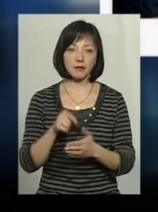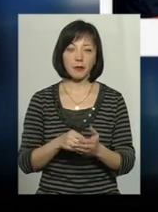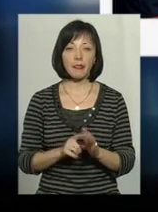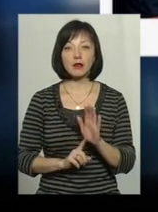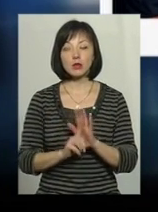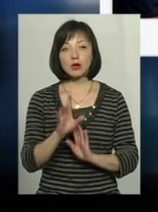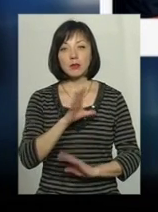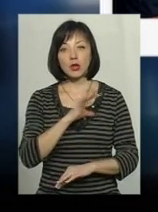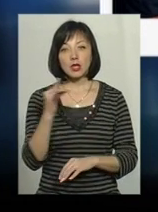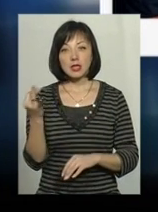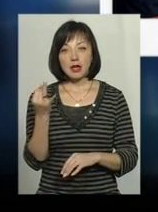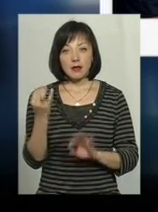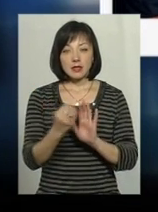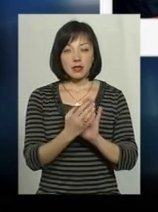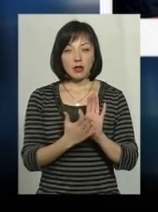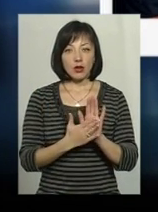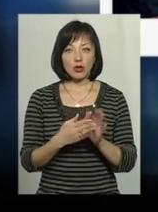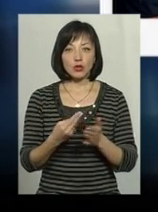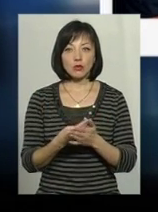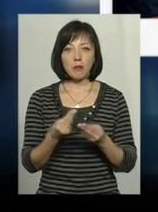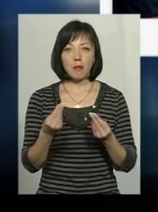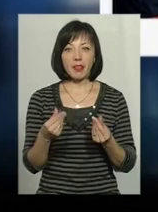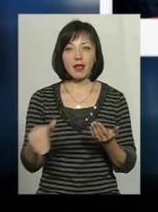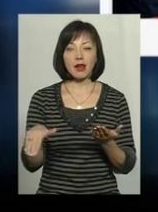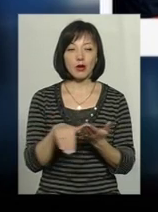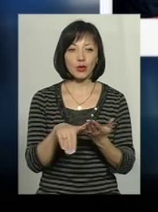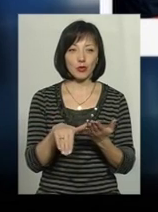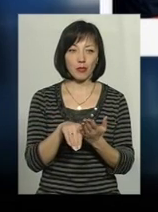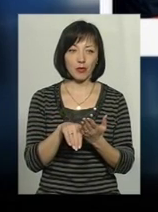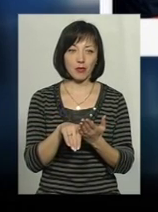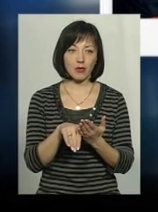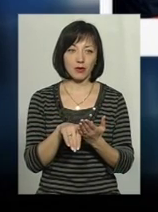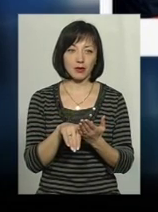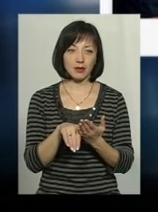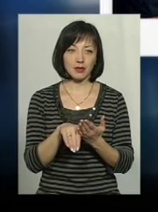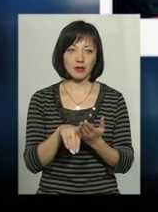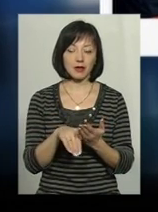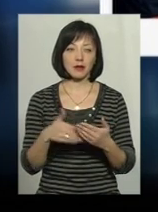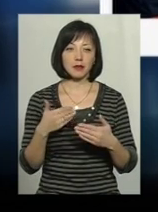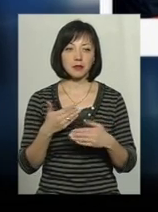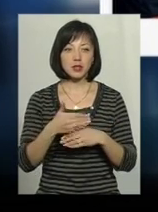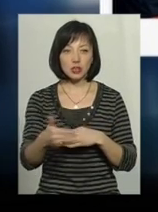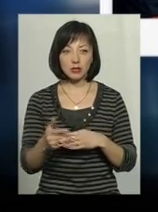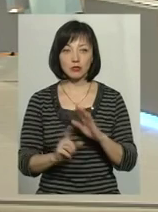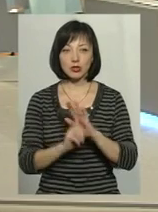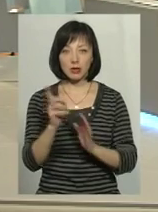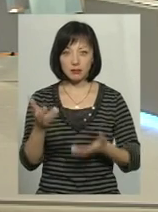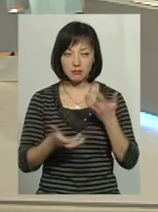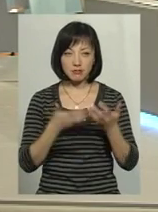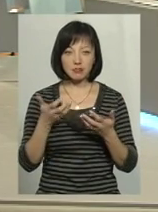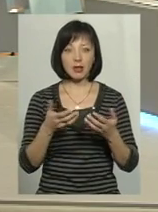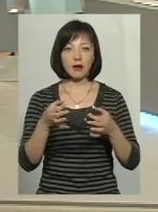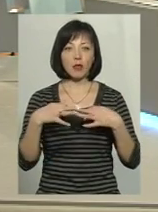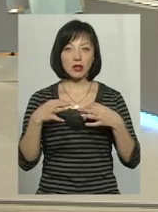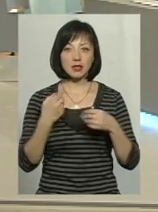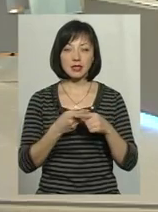дуже цікаво, там задекларовано сума матеріальної допомоги. Це ми вже потім почали цікавитися. Нам пояснили,